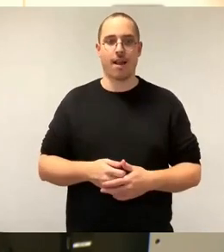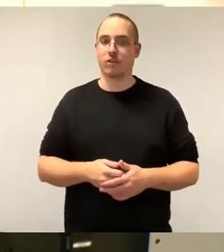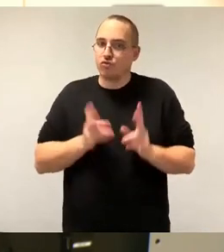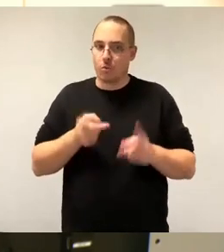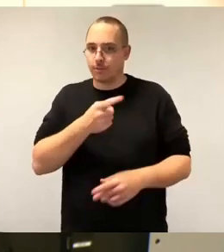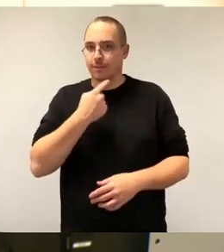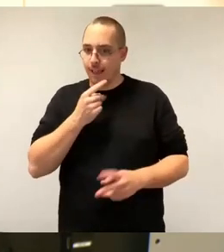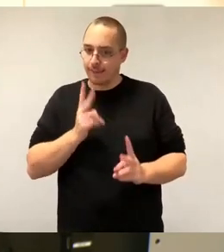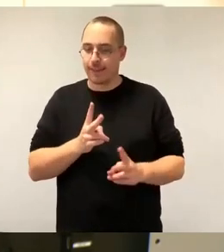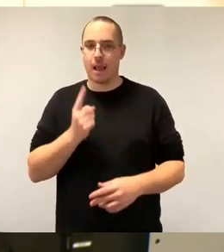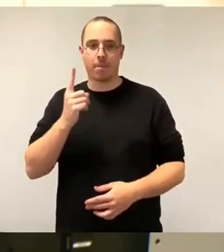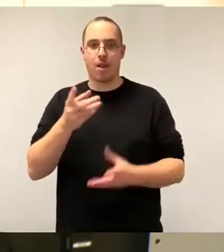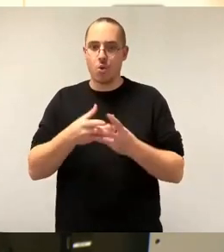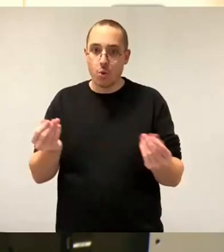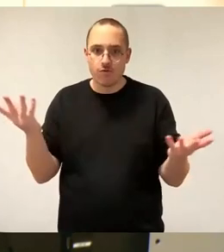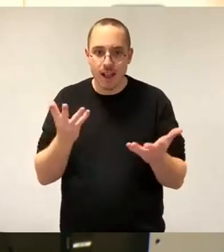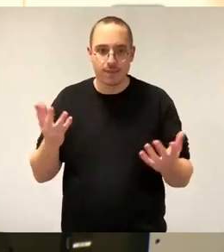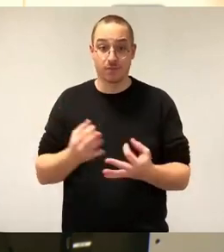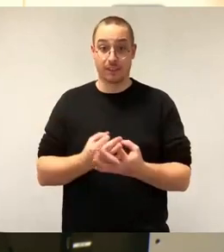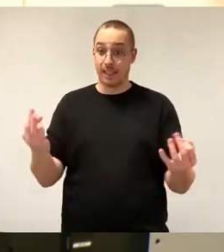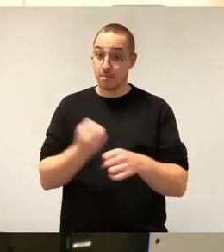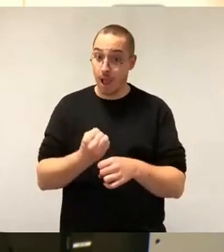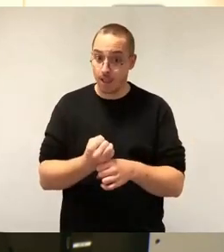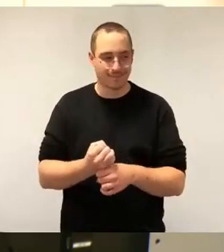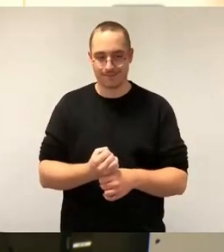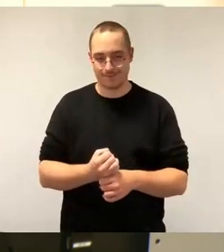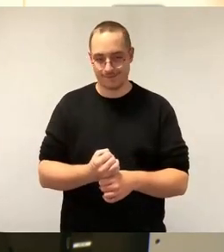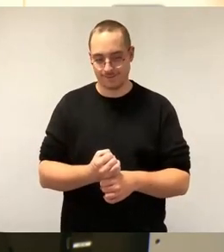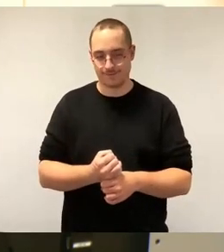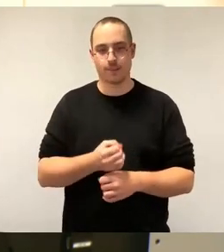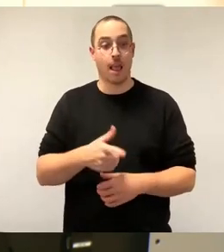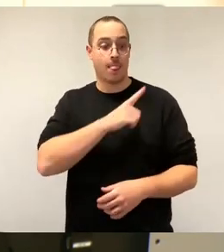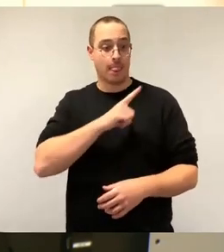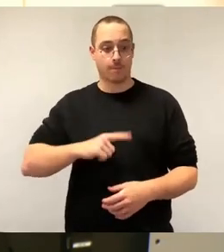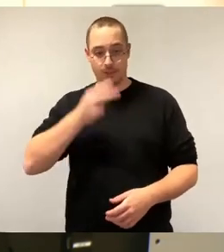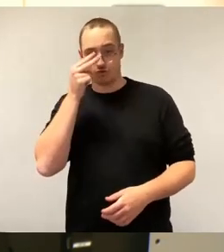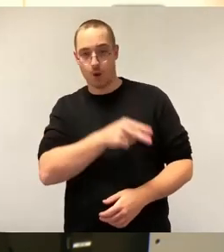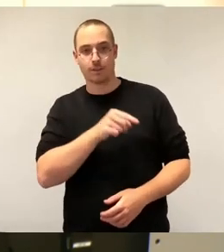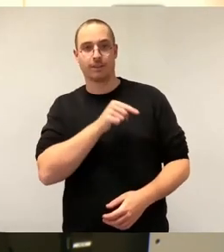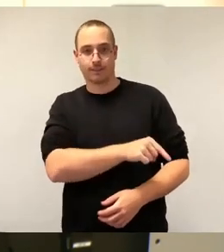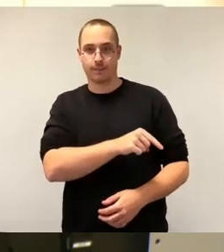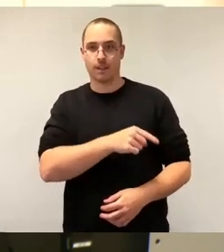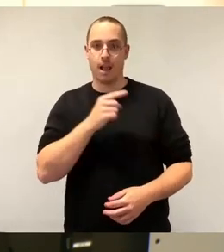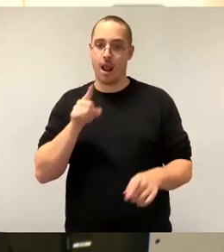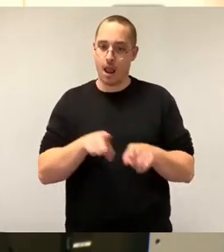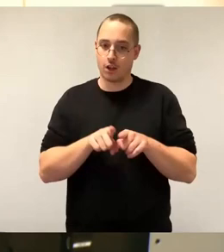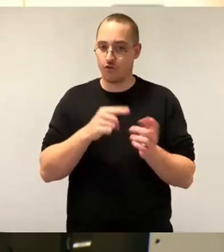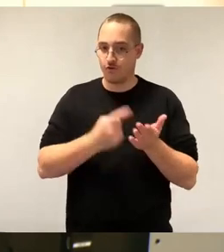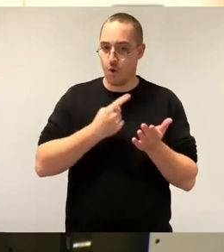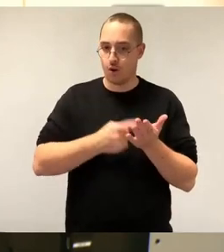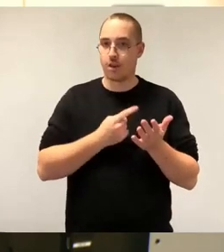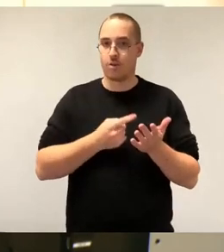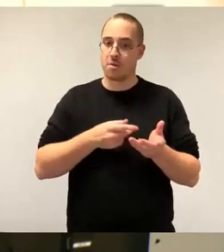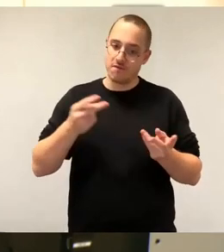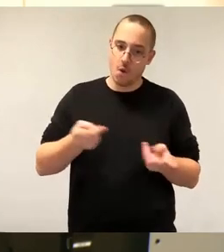Leipzig schauen mit der gleichen Förderkoalition, ich sage mal, der Freistaat hat zweimal den Betrag angehoben, denn das Geld vom Bund ist ja da, baut eben Leipzig.